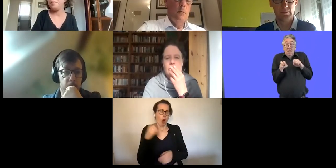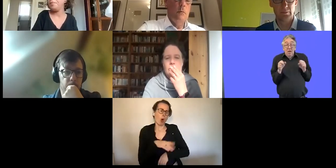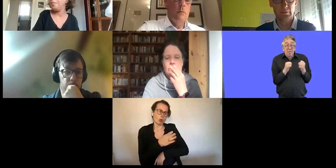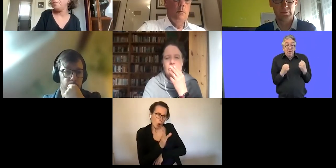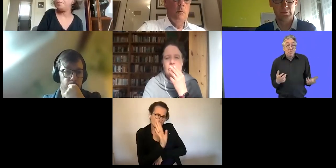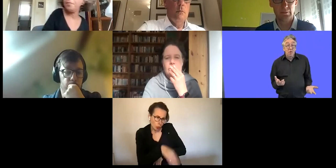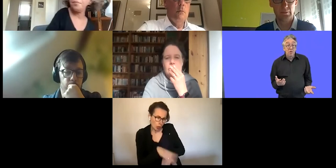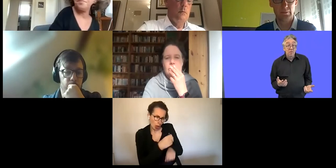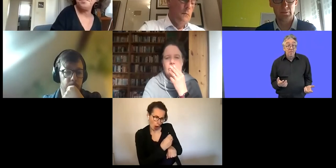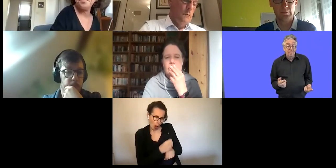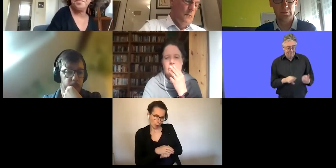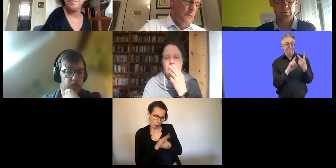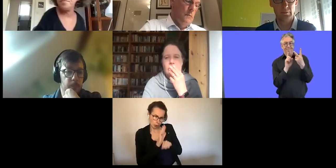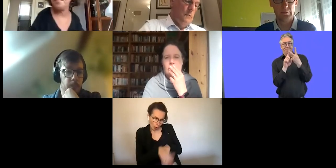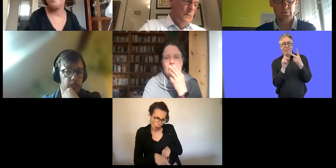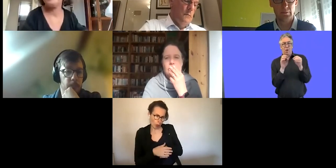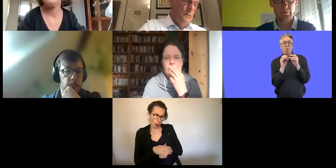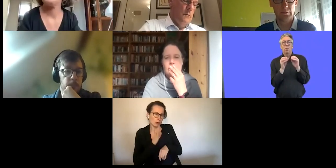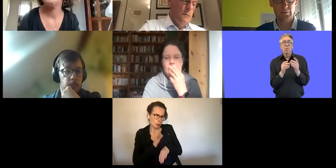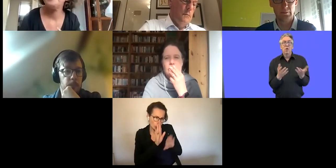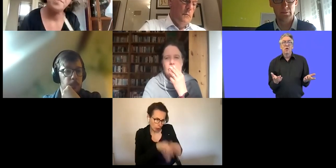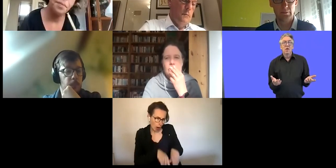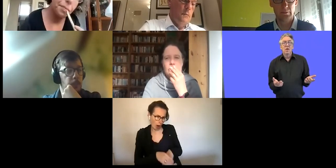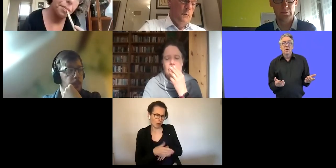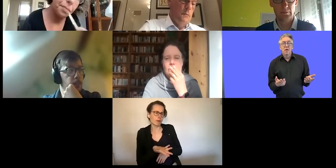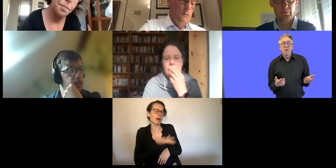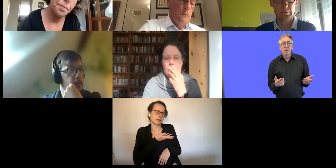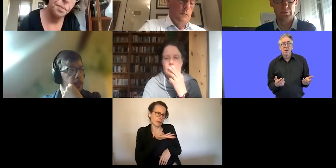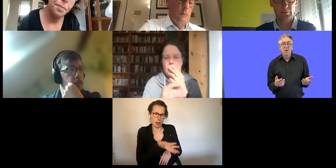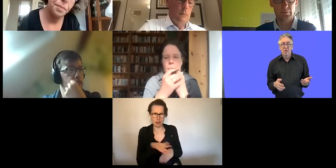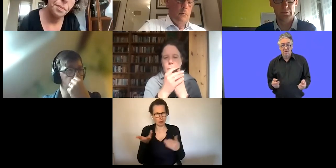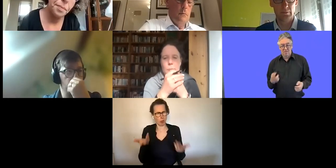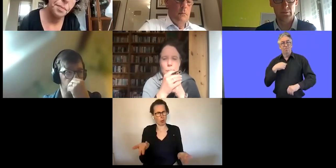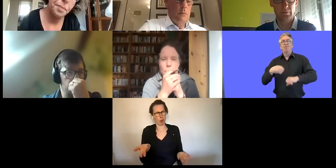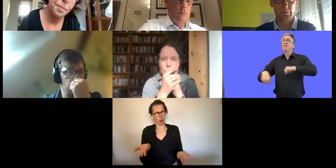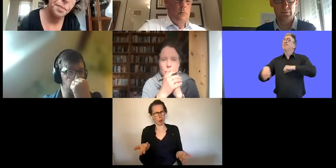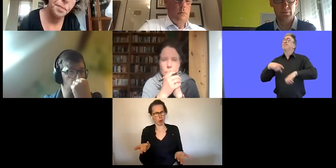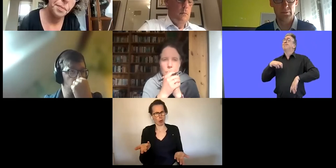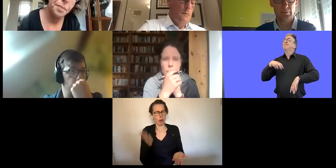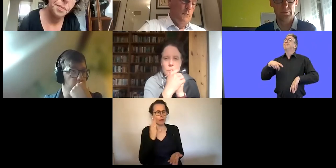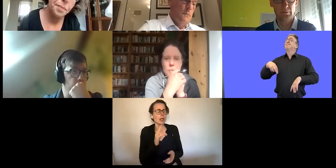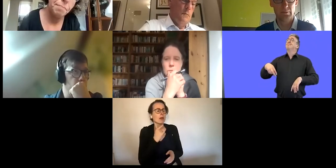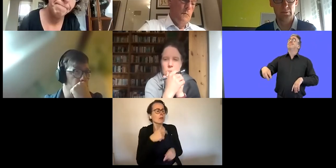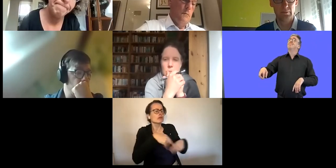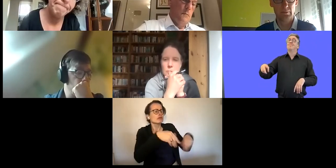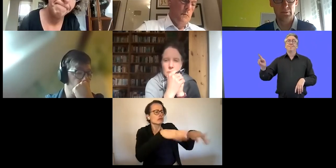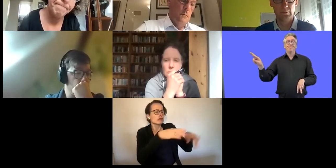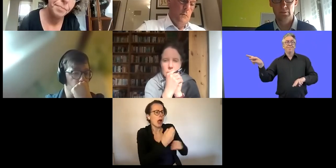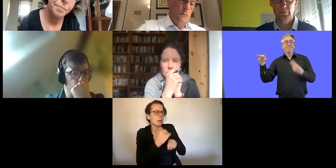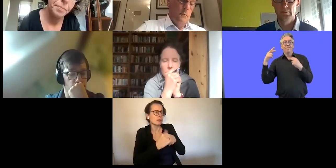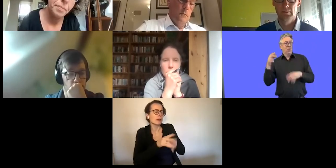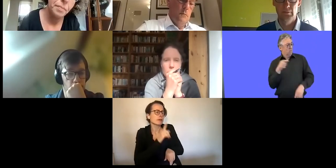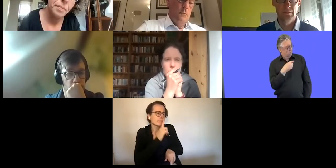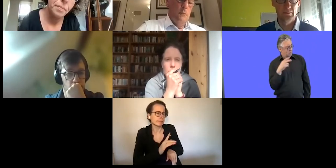Arbeit da, der ist genug da, was willst du denn? Setz dich an einem Arbeitsplatz und sei ruhig. So, und das,